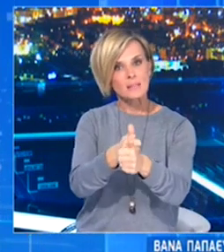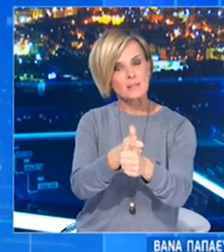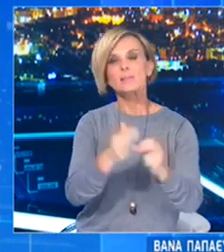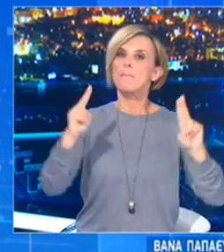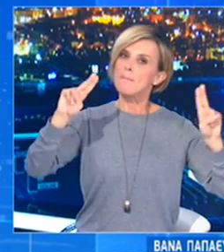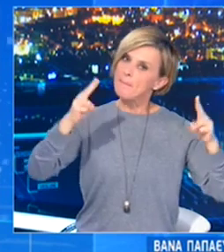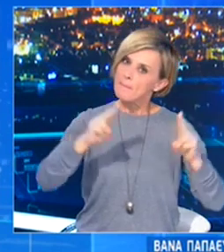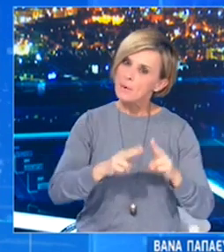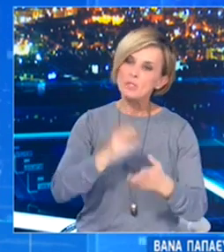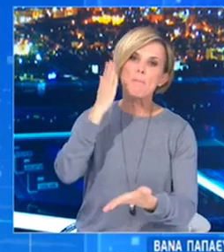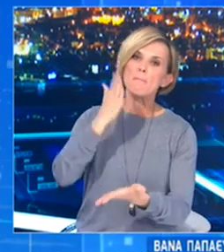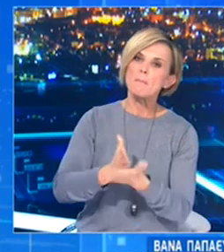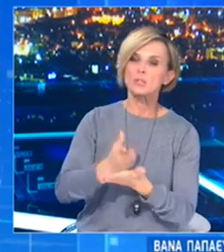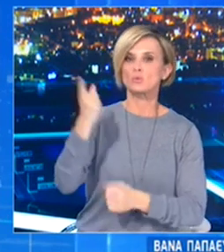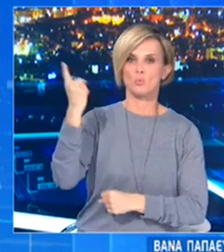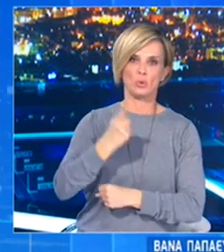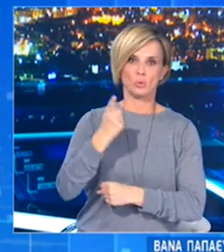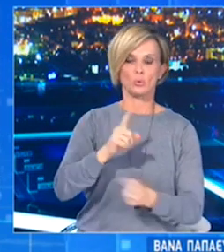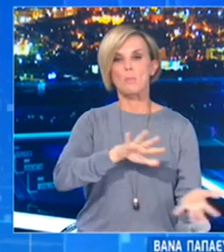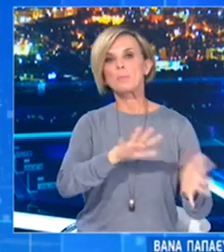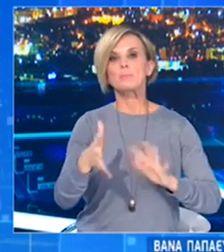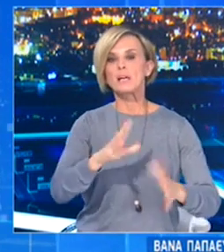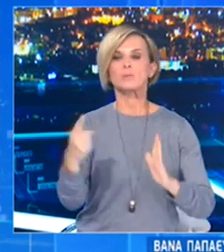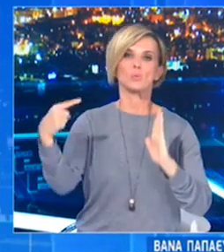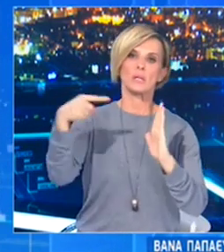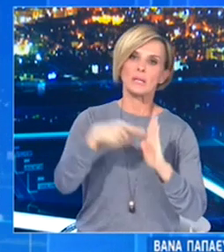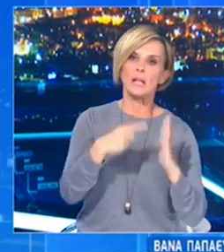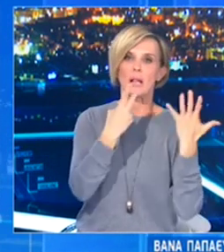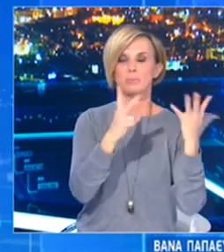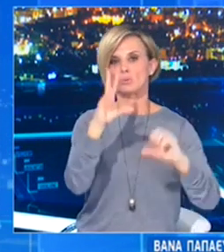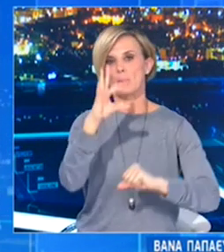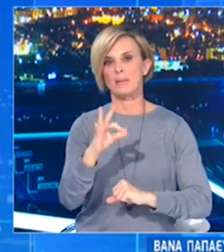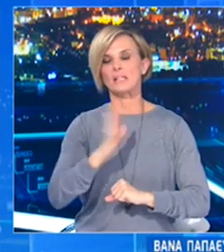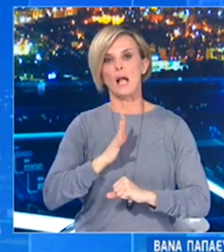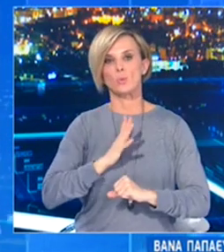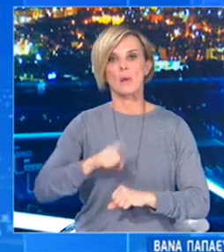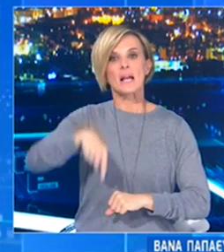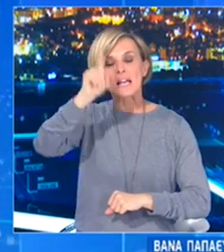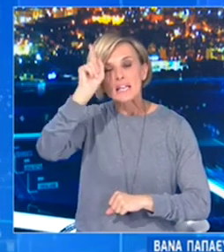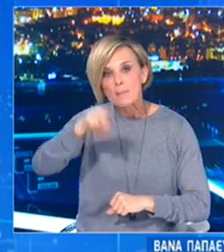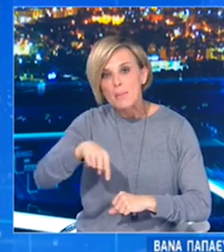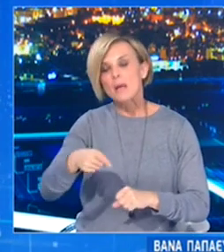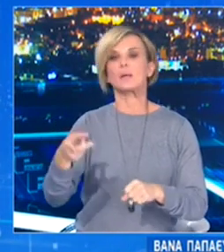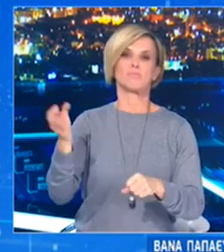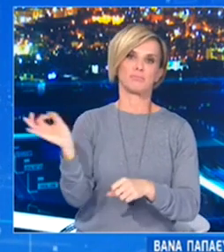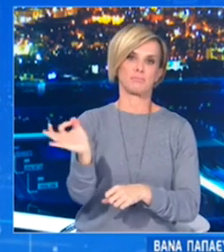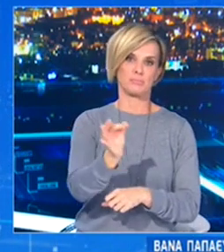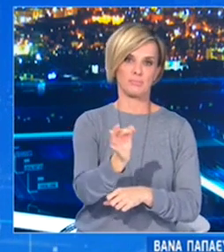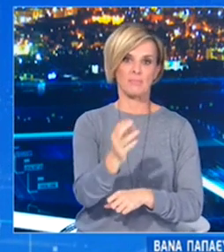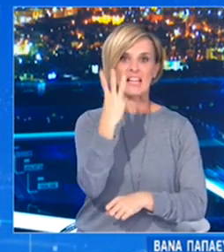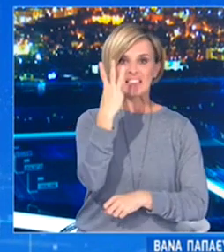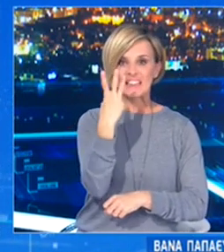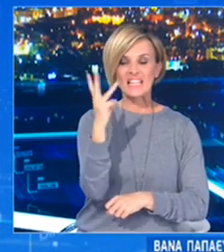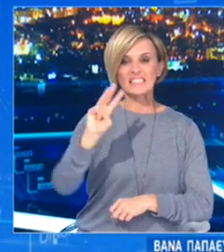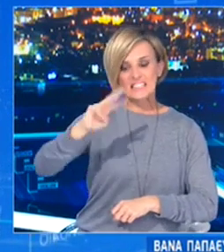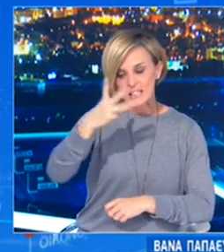κυλιόμενου μέσου όρου κρούσματων που υπολογίζεται στα 1750 τη μέρα. Την τρίτη αυτή εβδομάδα του lockdown, η μείωση